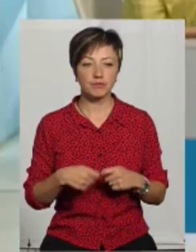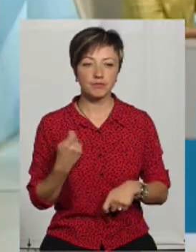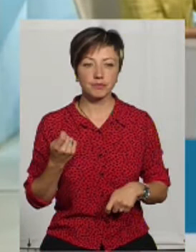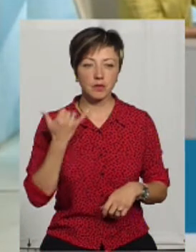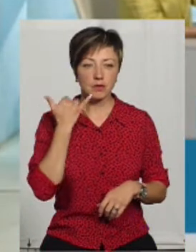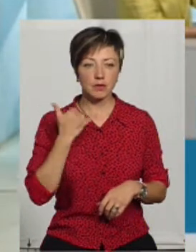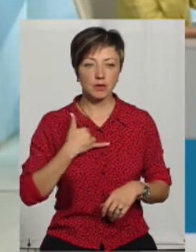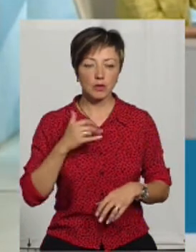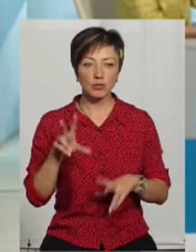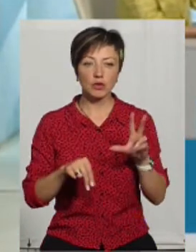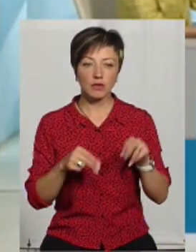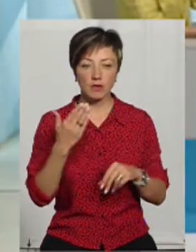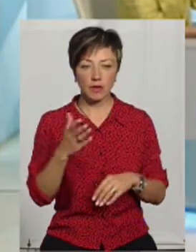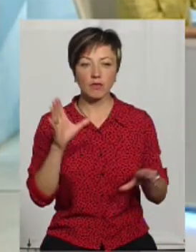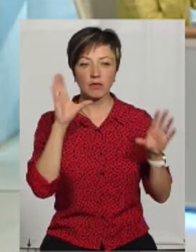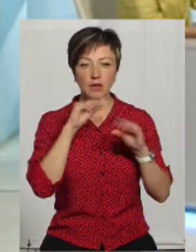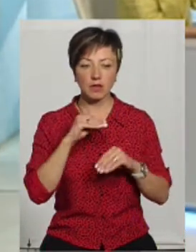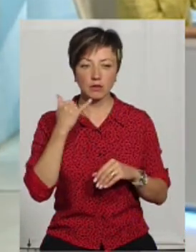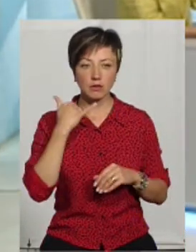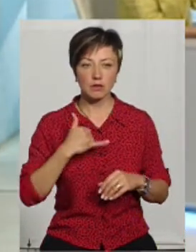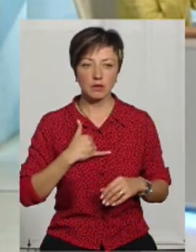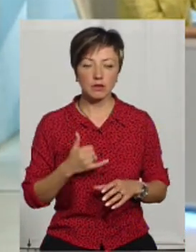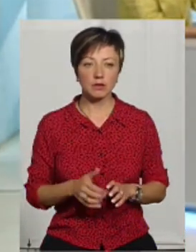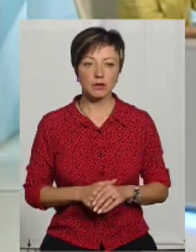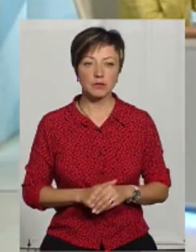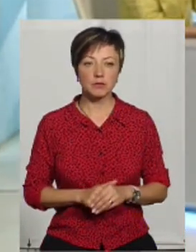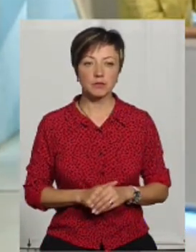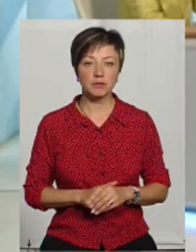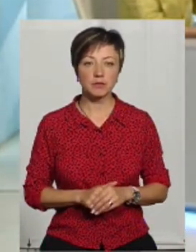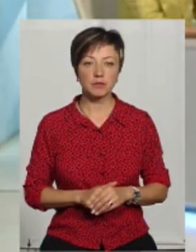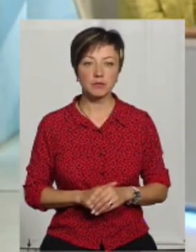Зірвався телефонний дзвінок. Сподіваємось, вдасться дозвонитися до нас дзвінок.